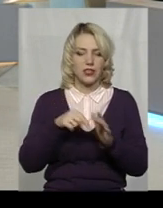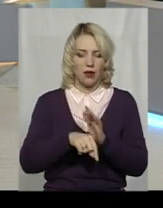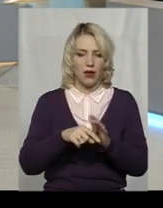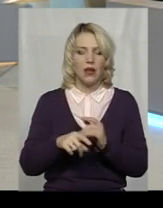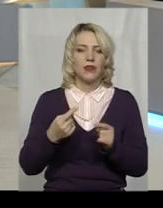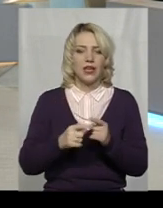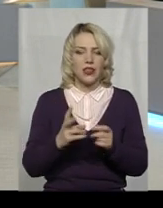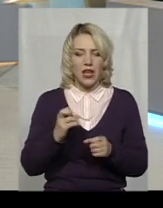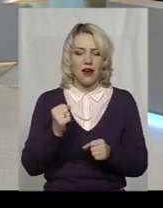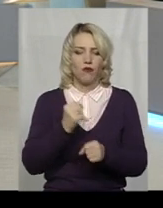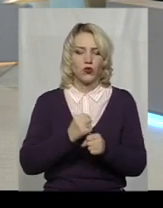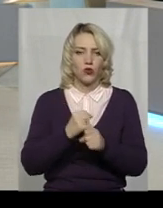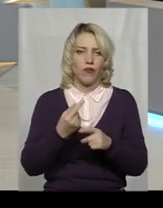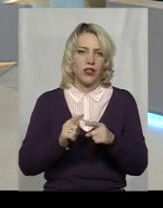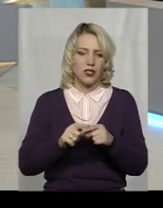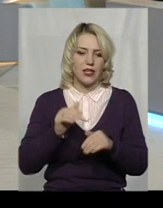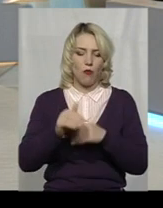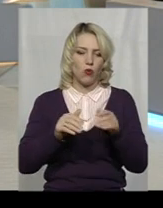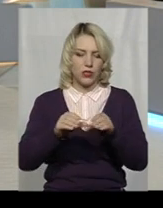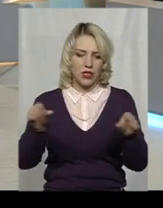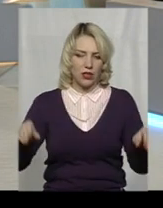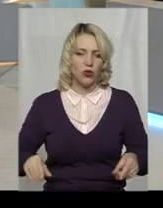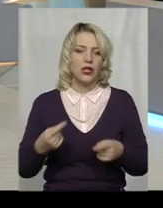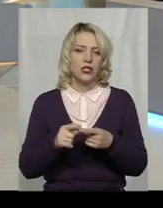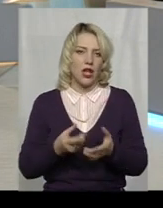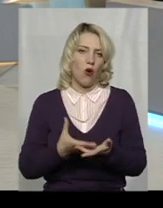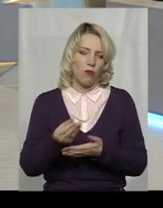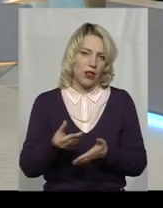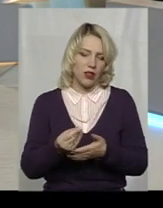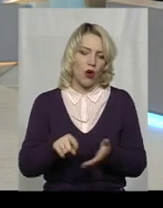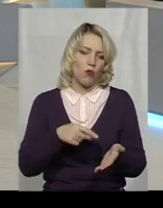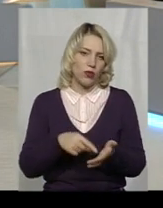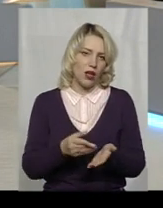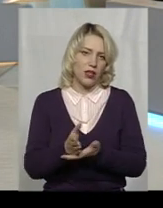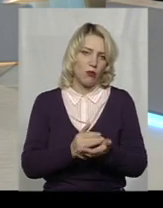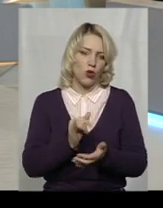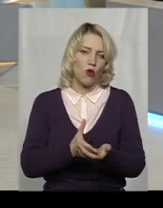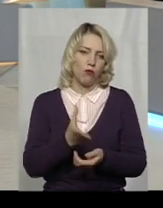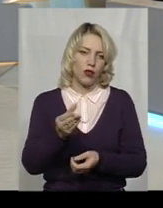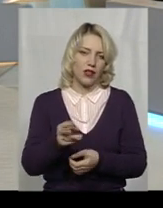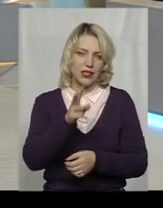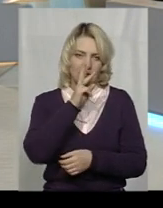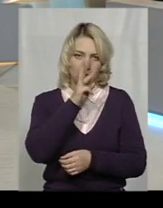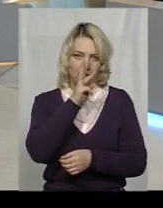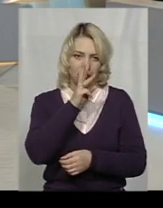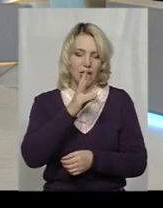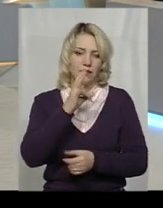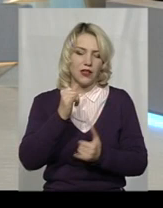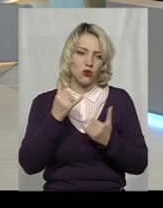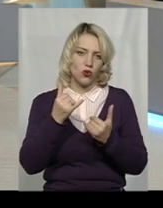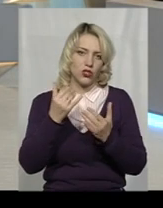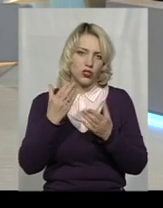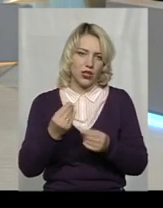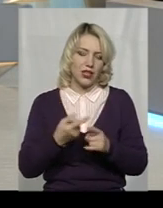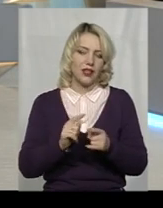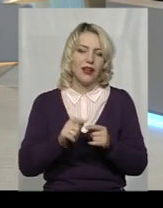даного басейну, тобто, це оплата комунальних послуг і оплата, скажімо, заробітної плати. На сьогоднішній день вже в